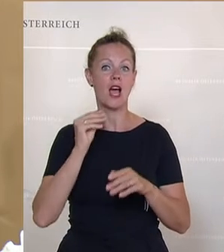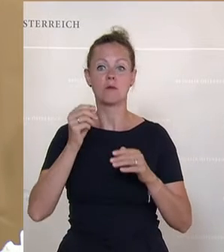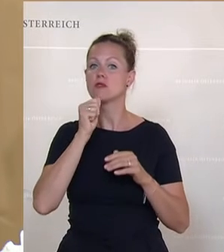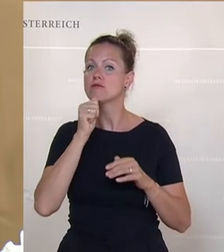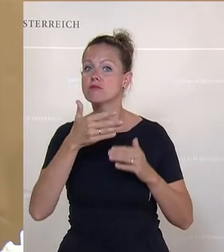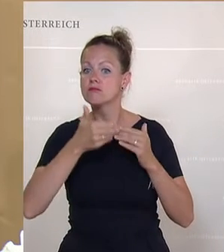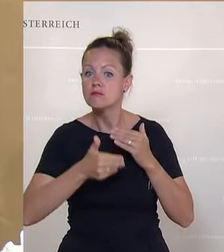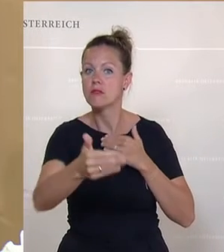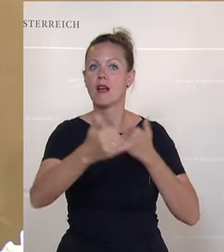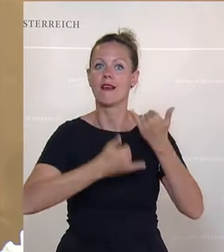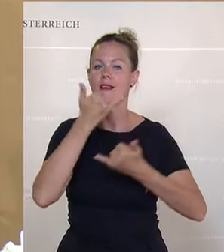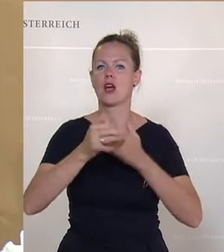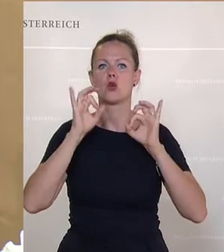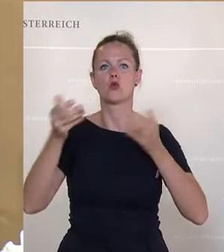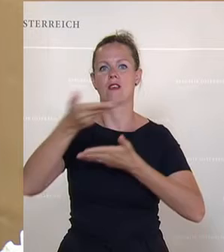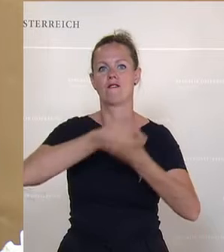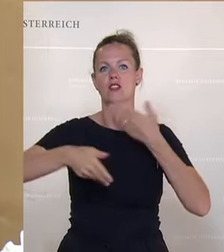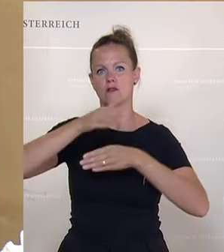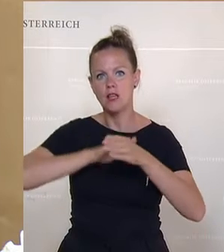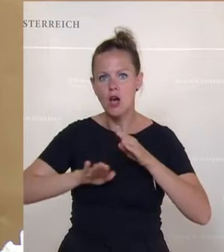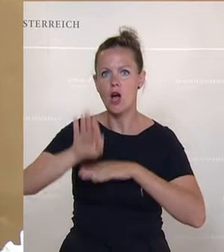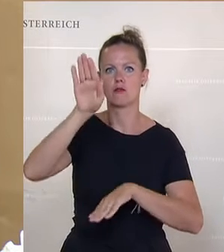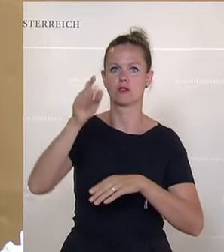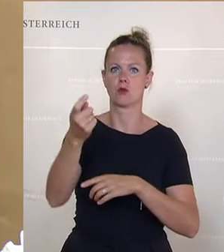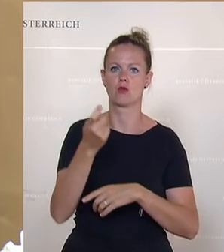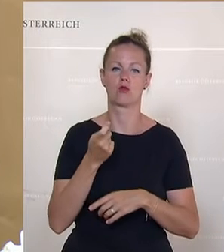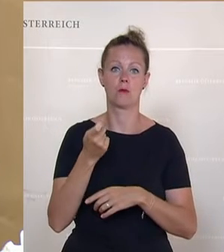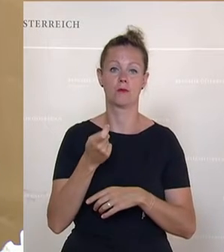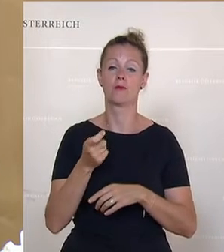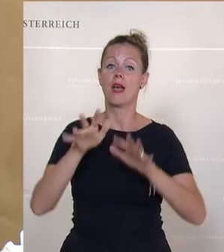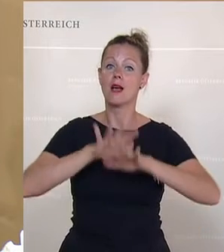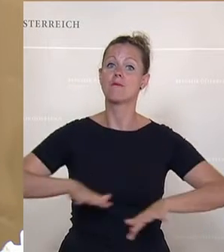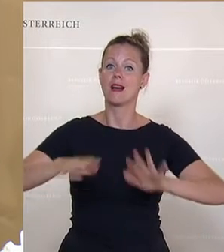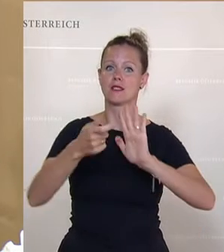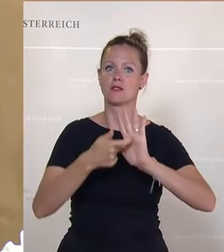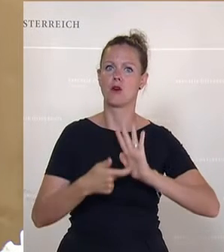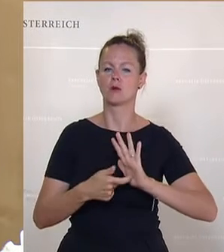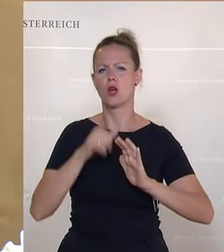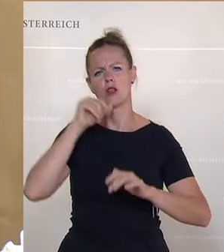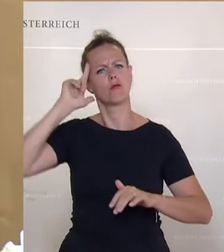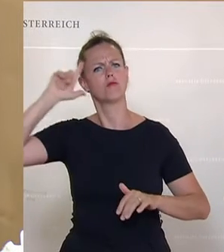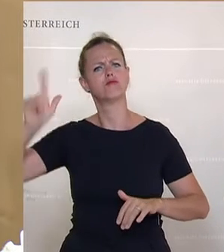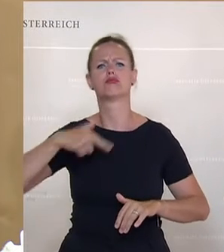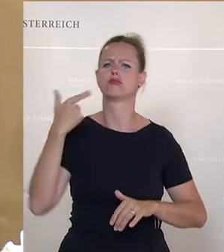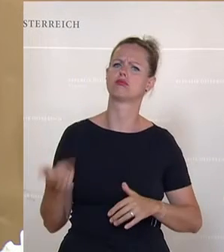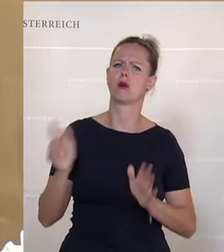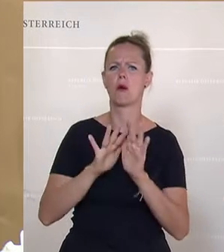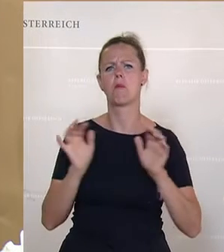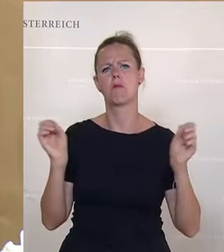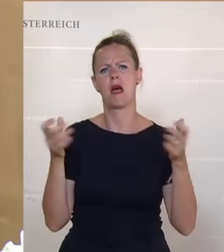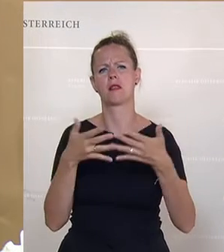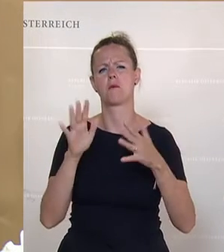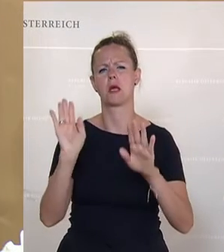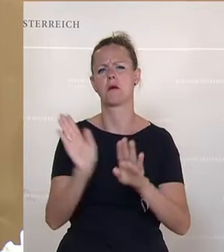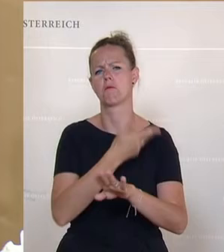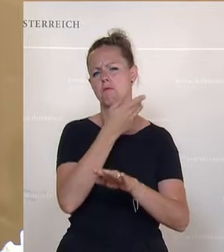einen sehr guten wirtschaftlichen Aufschung erleben. Die Grundvoraussetzung dafür ist natürlich, dass wir nicht sorglos werden im Umgang mit der Pandemie. Das